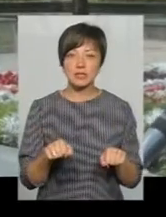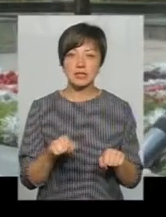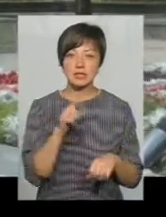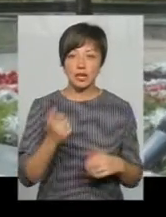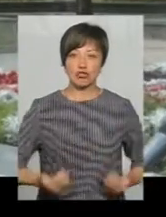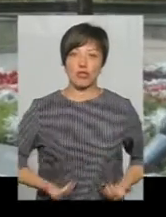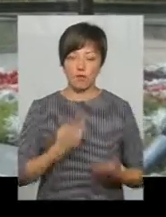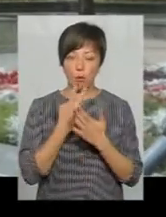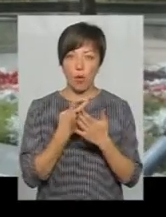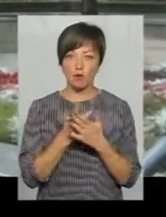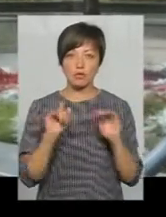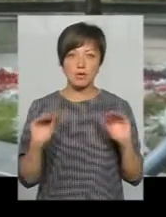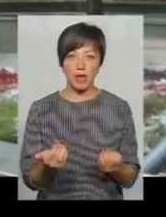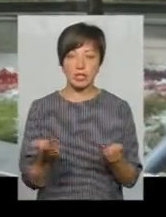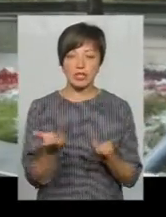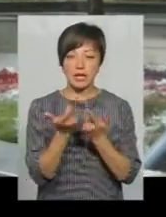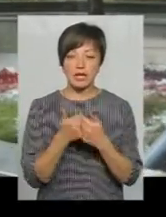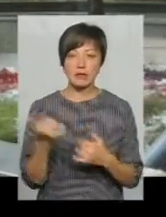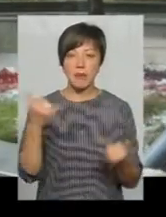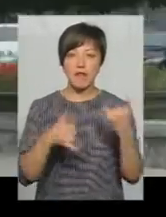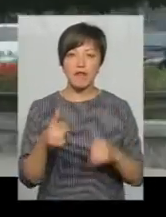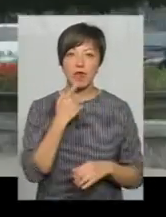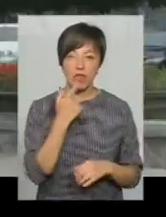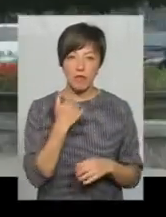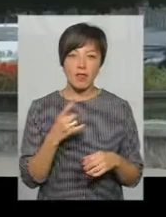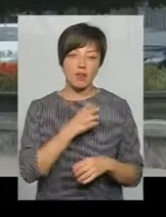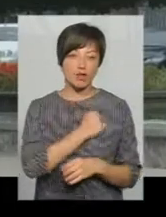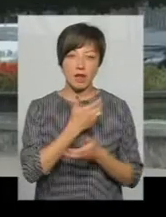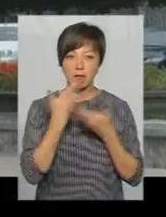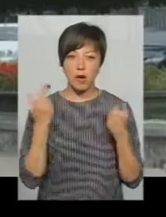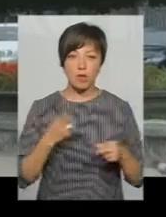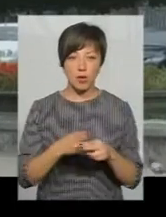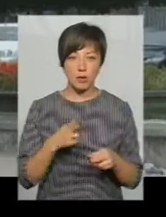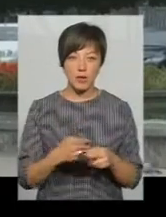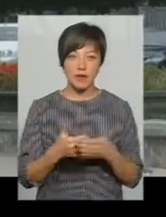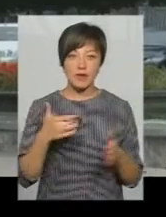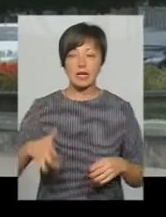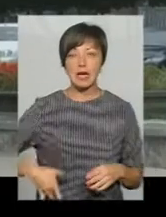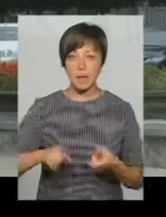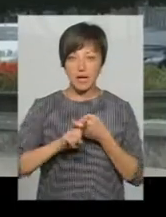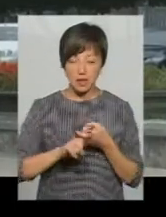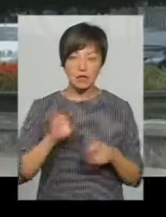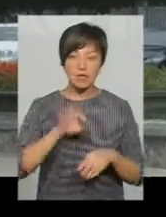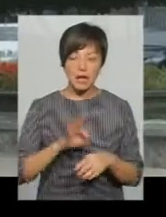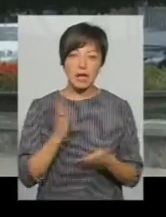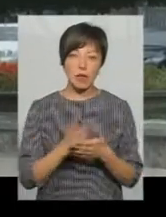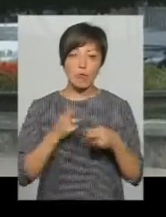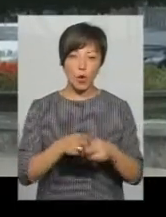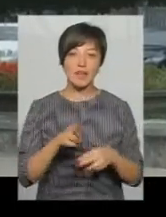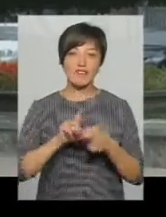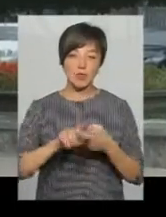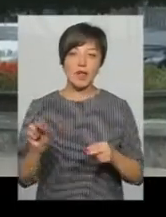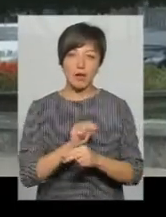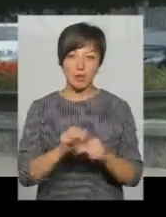життєвих показів, щоб зменшити кількість переливання крові. На жаль, немає профілактики від гепатиту С, але є противірусна терапія, яка